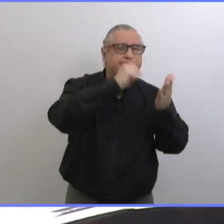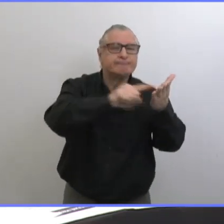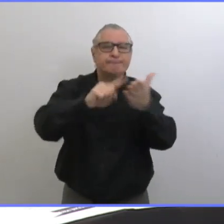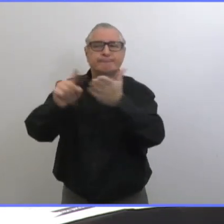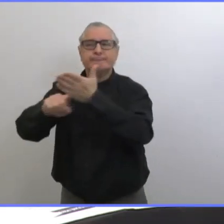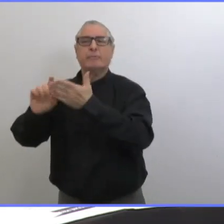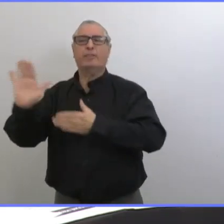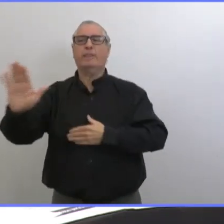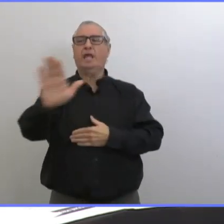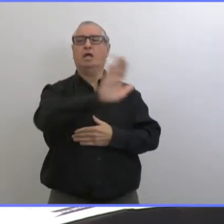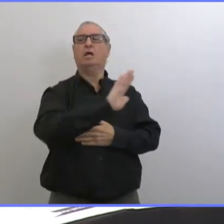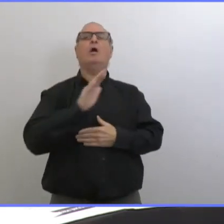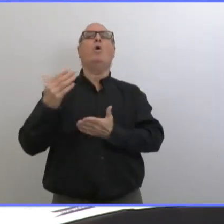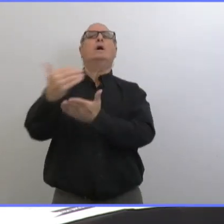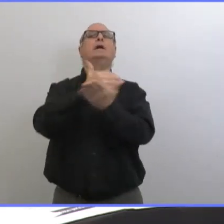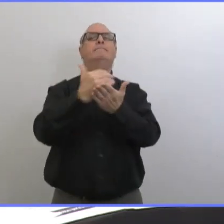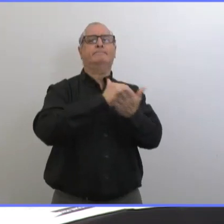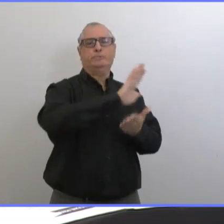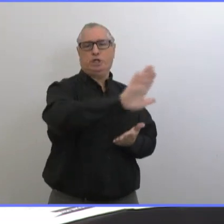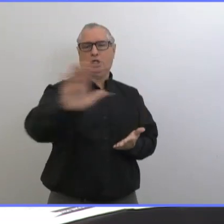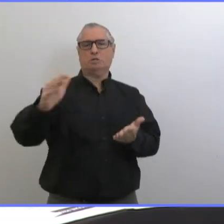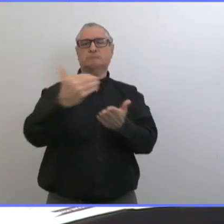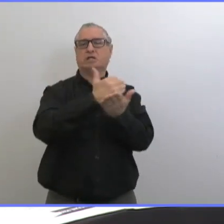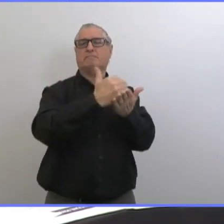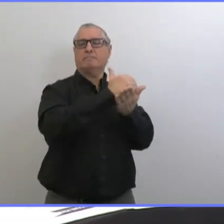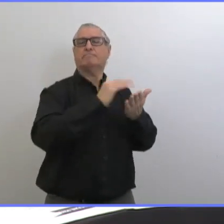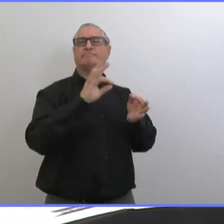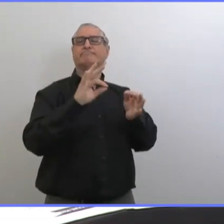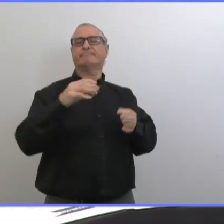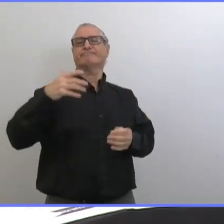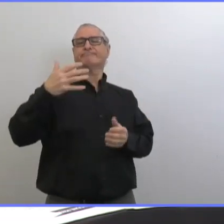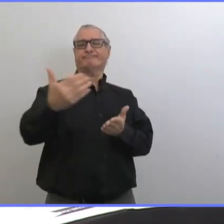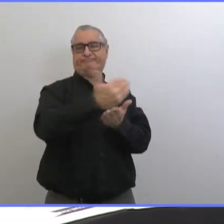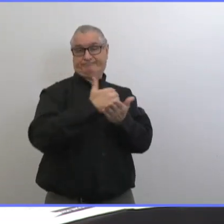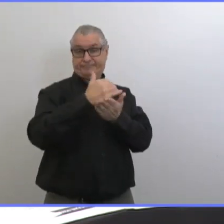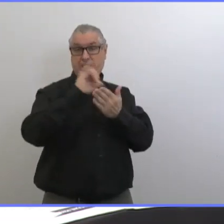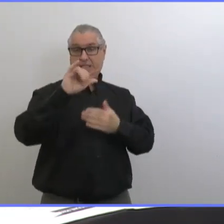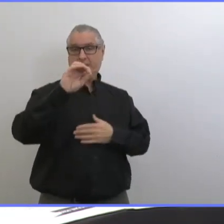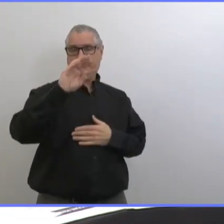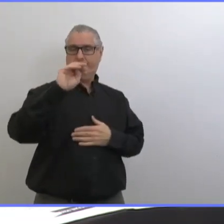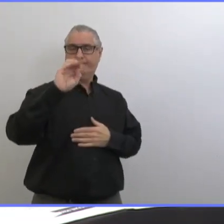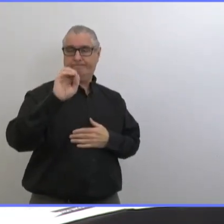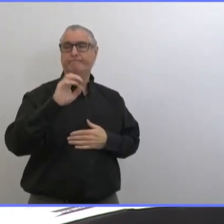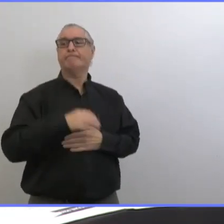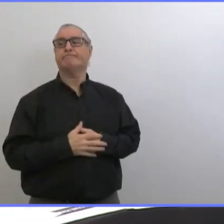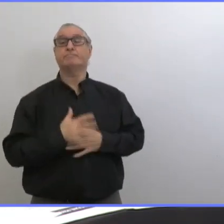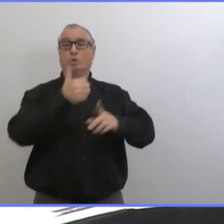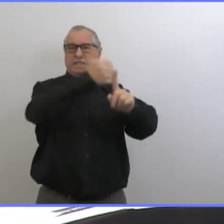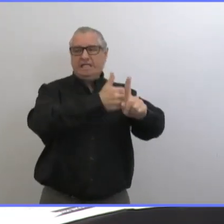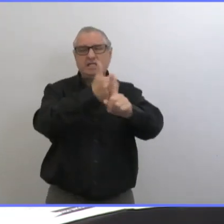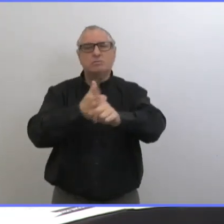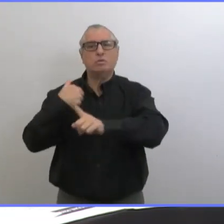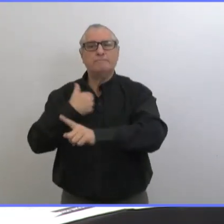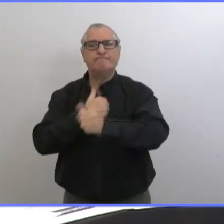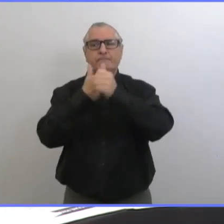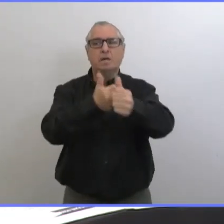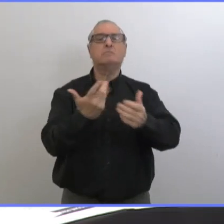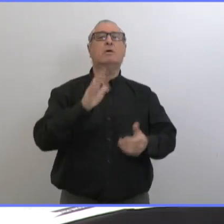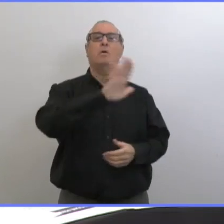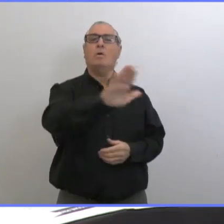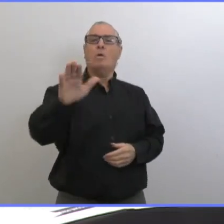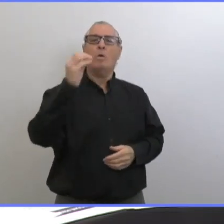facteurs on a créé un système de calcul avec chaque établissement au